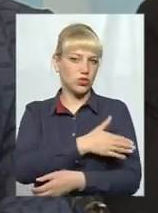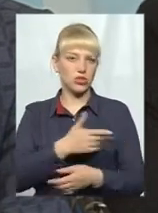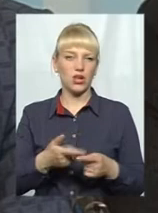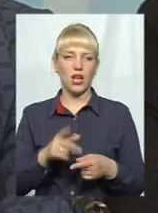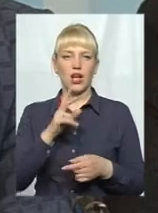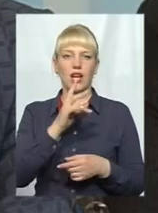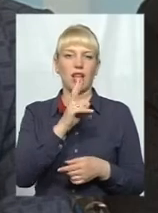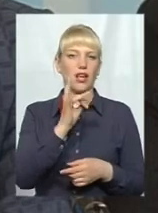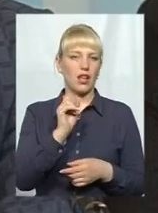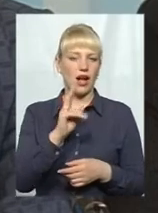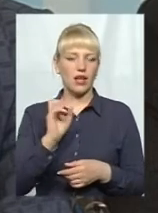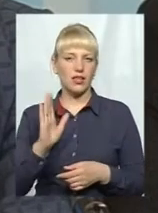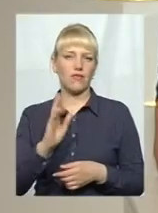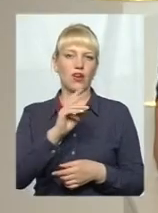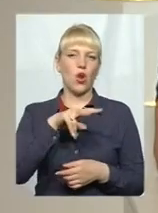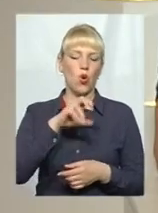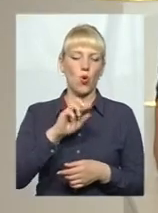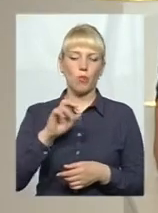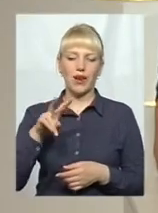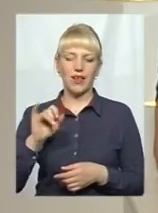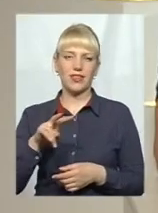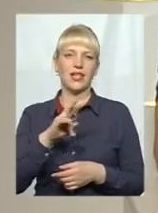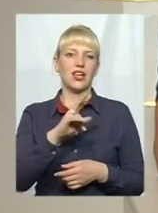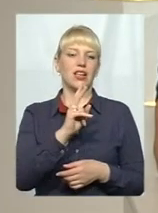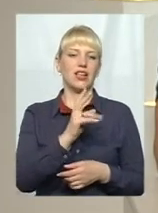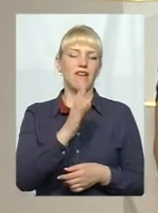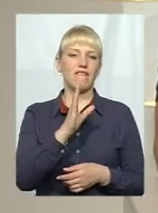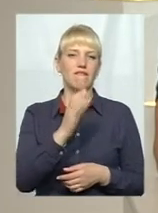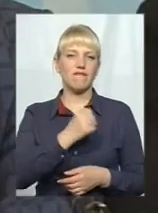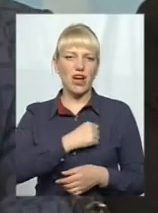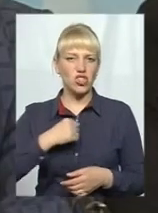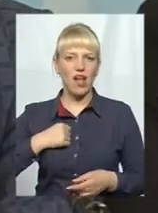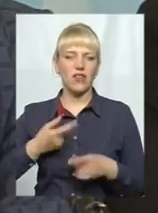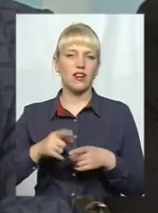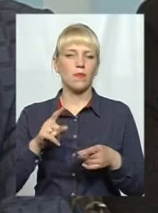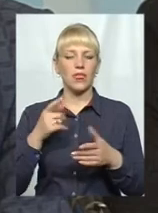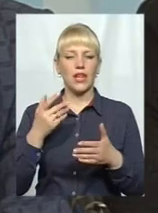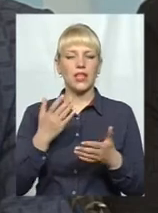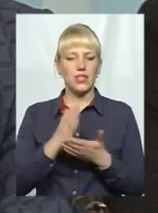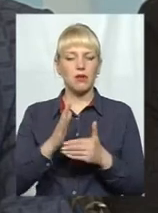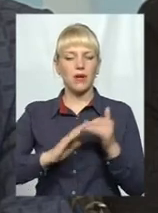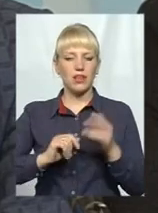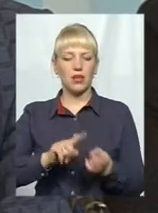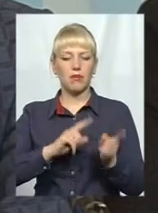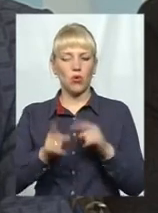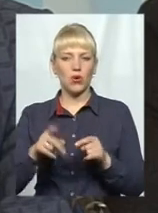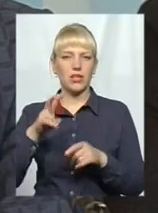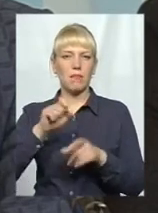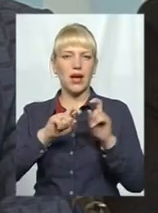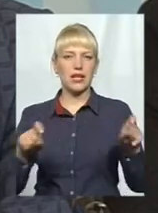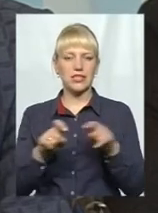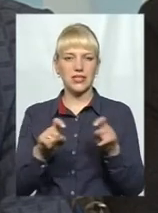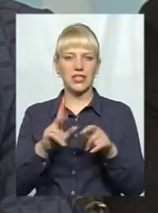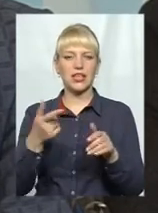Краків, Люблін чи Варшава, а маленькі міста, відповідно, що все-таки є практика переходу до магазинів, які розташовані на